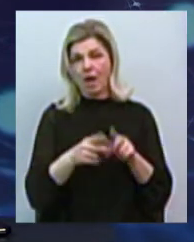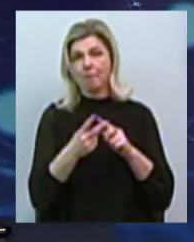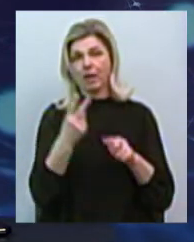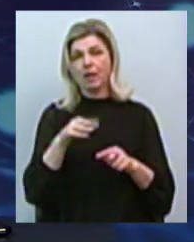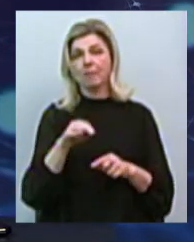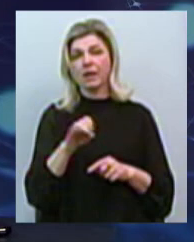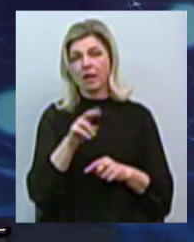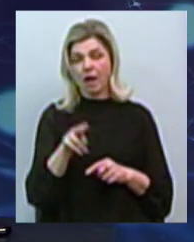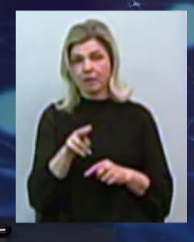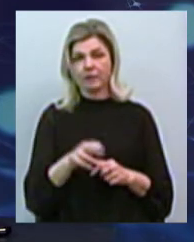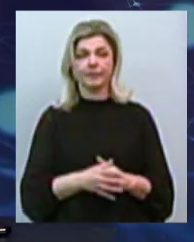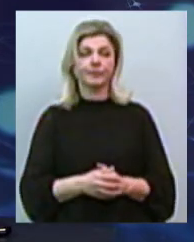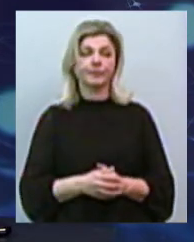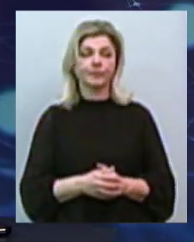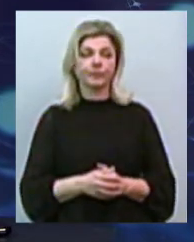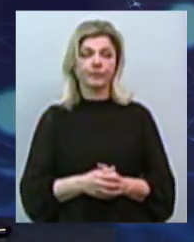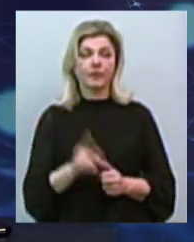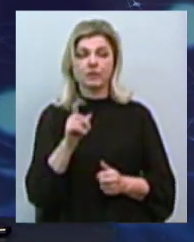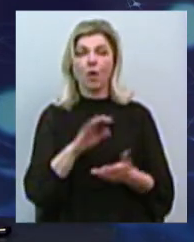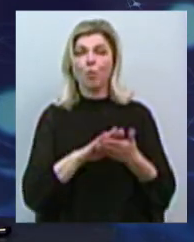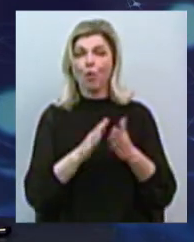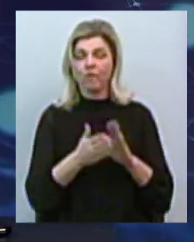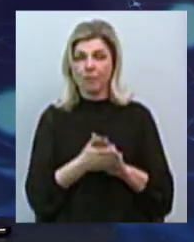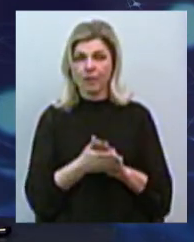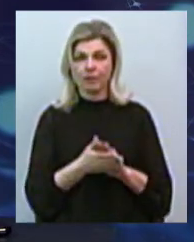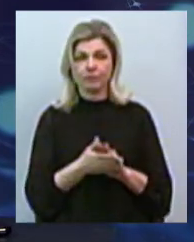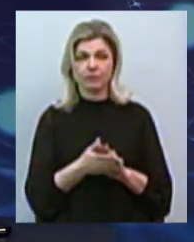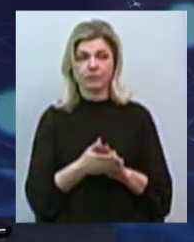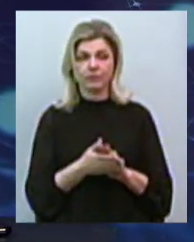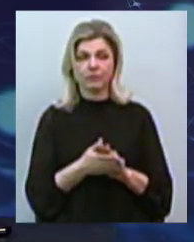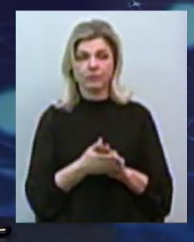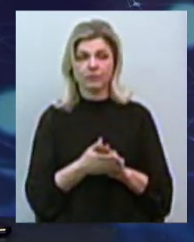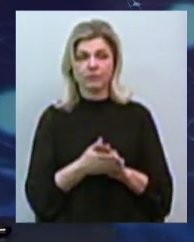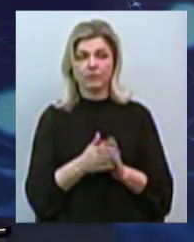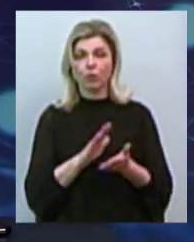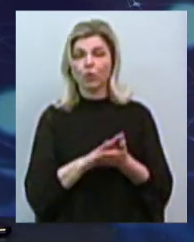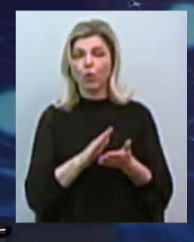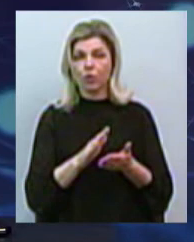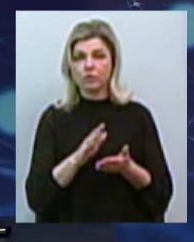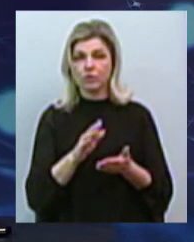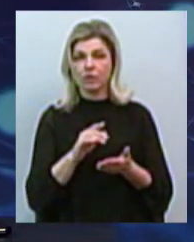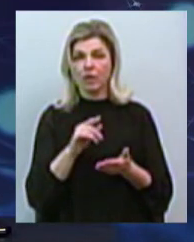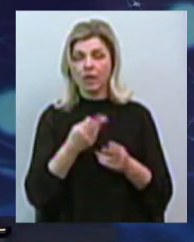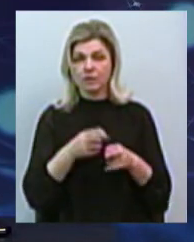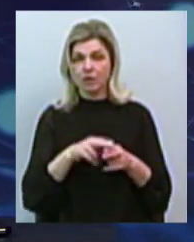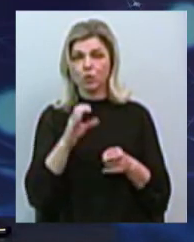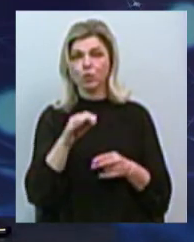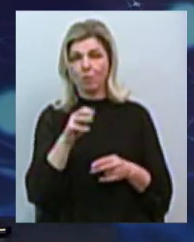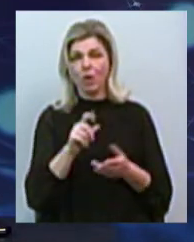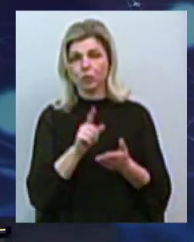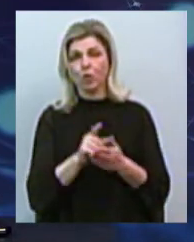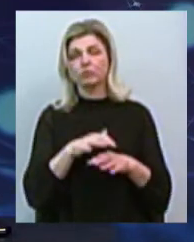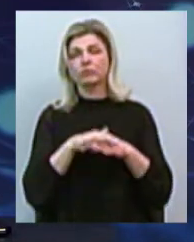суми інвестицій. І за умовами концесійного договору ця сума має піти на